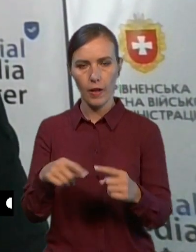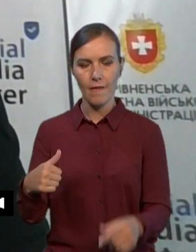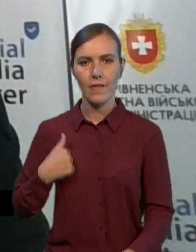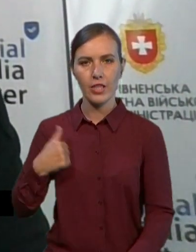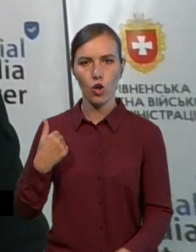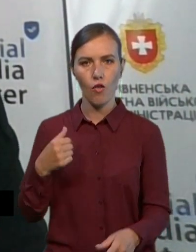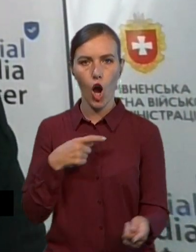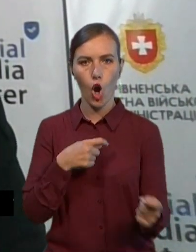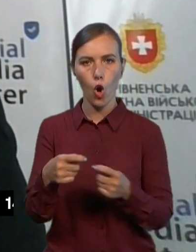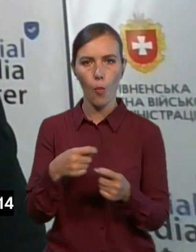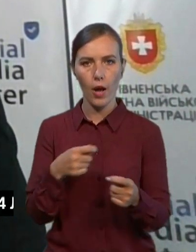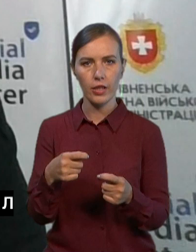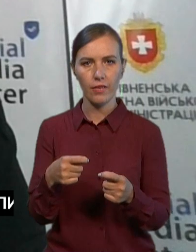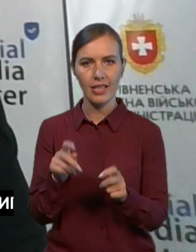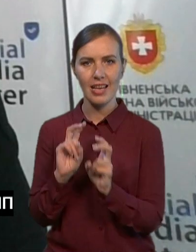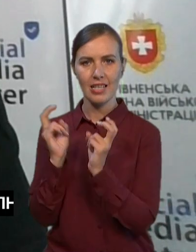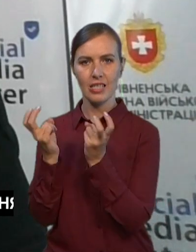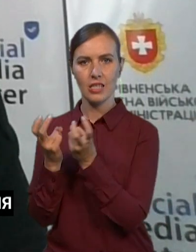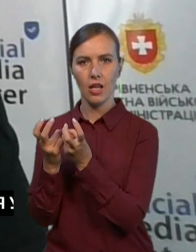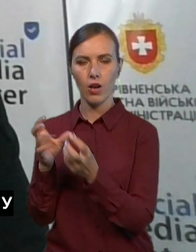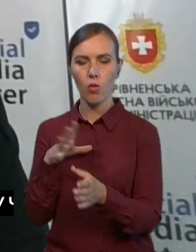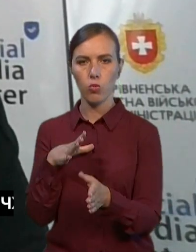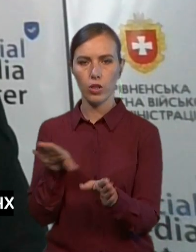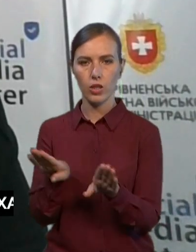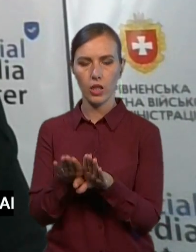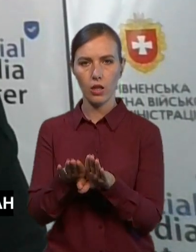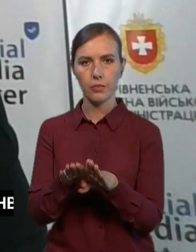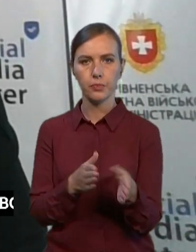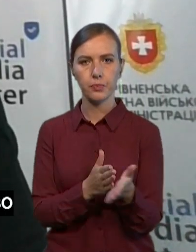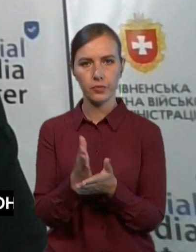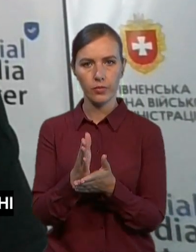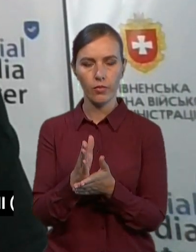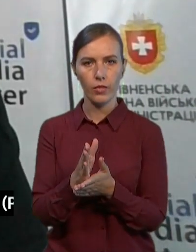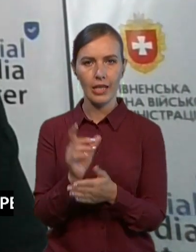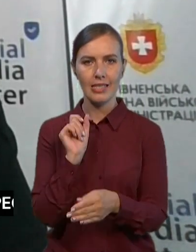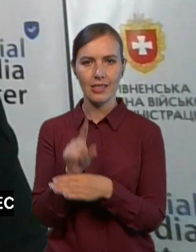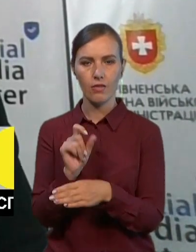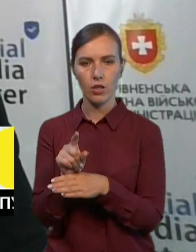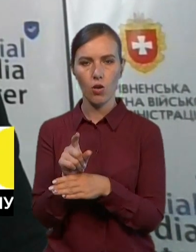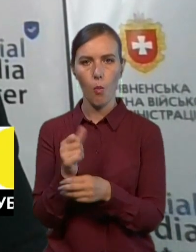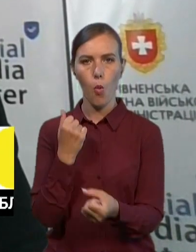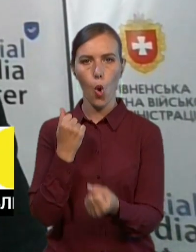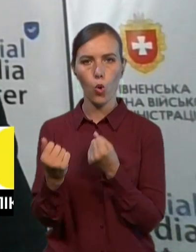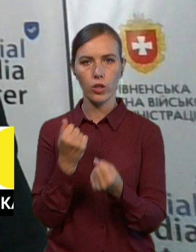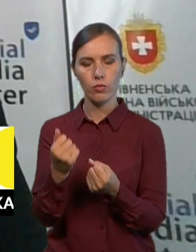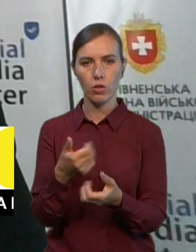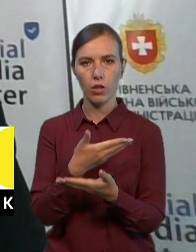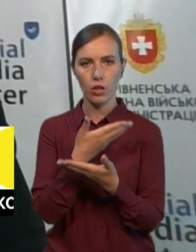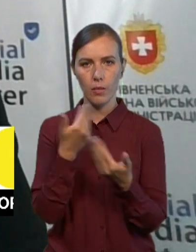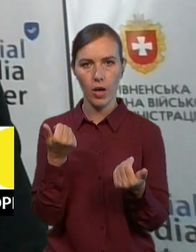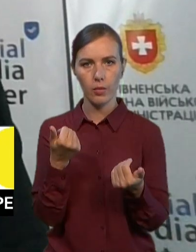Ставка була досить конструктивна, з чіткими задачами по укріпленню, тому що ми не маємо навіть